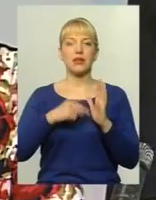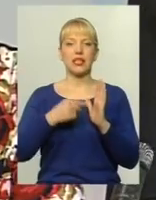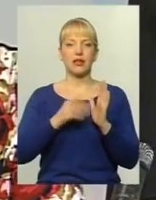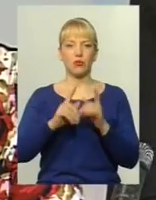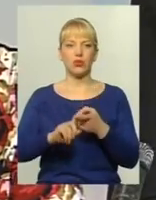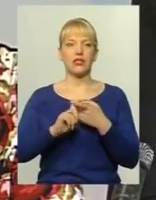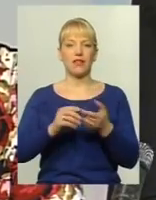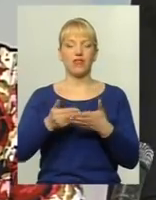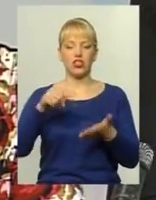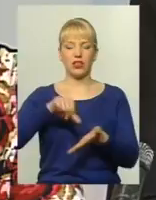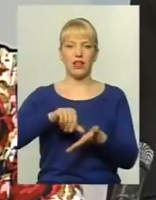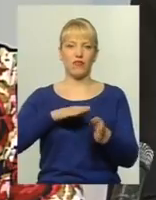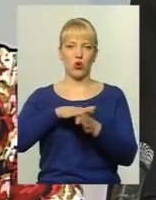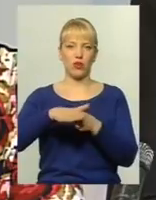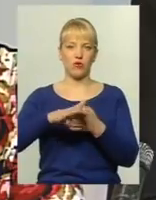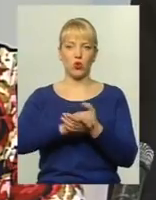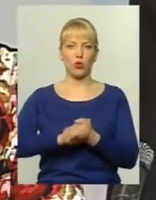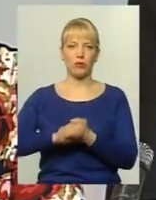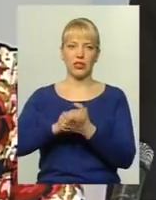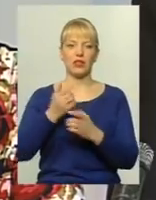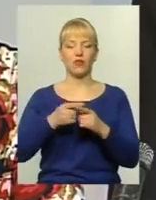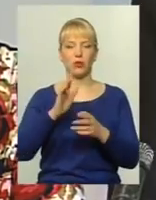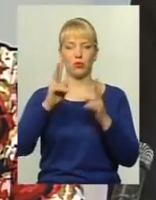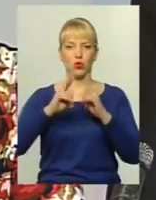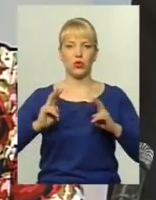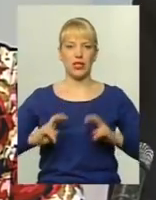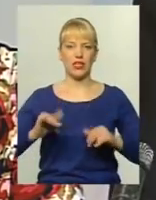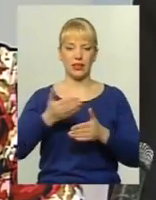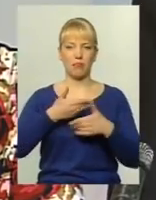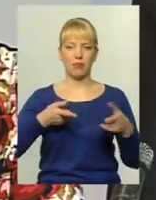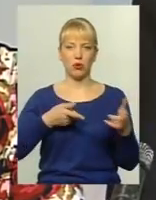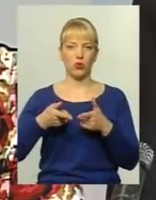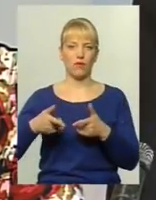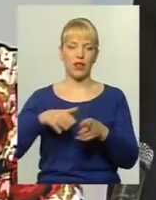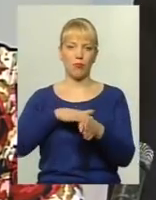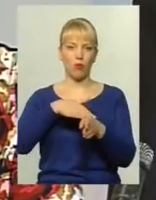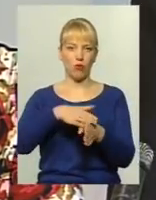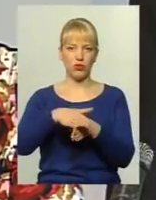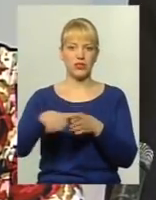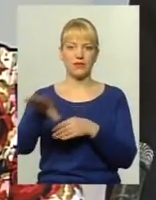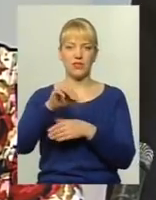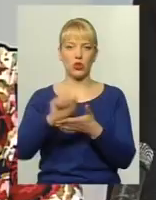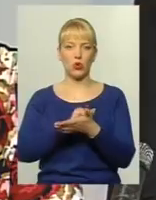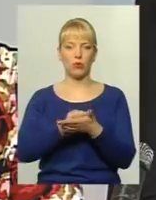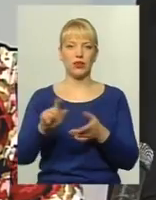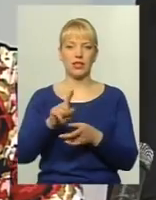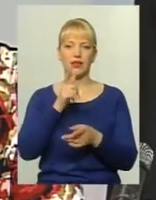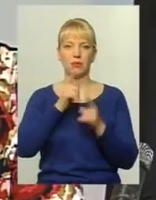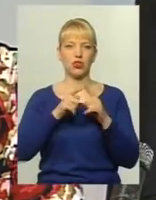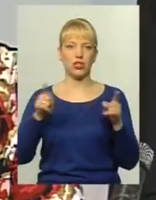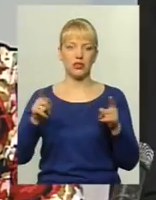від членів виконавчого комітету Тобто вони будуть розглядати, ми підготували повністю всі документи, які під час